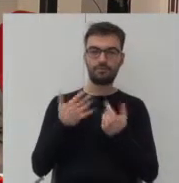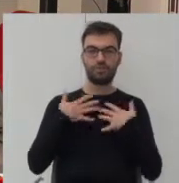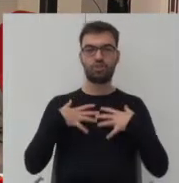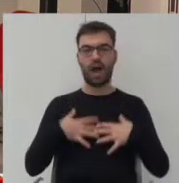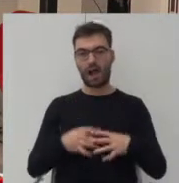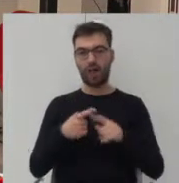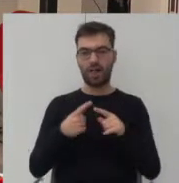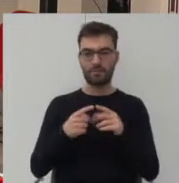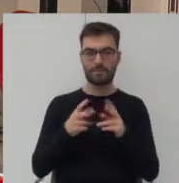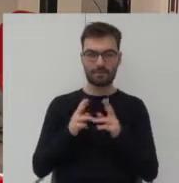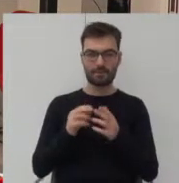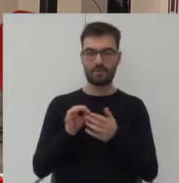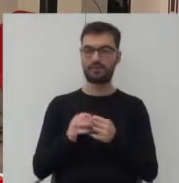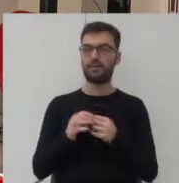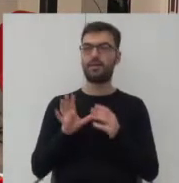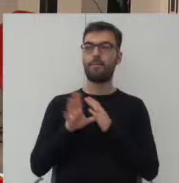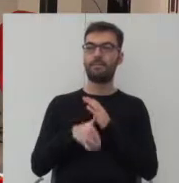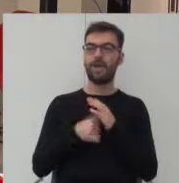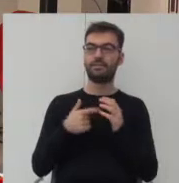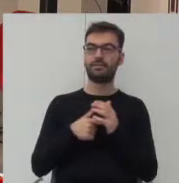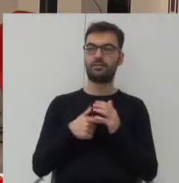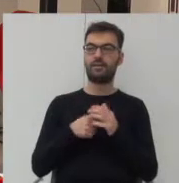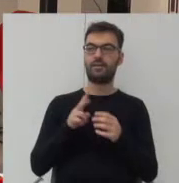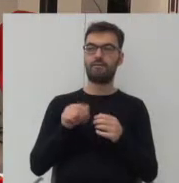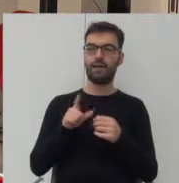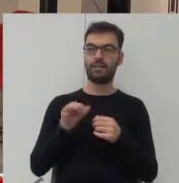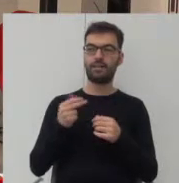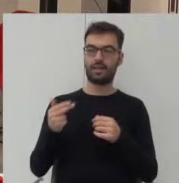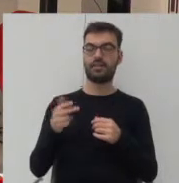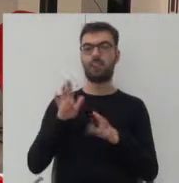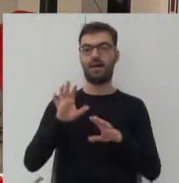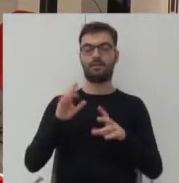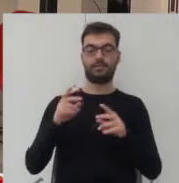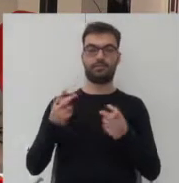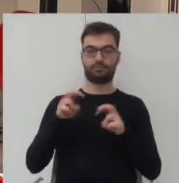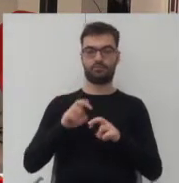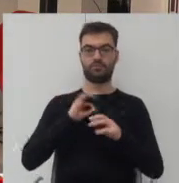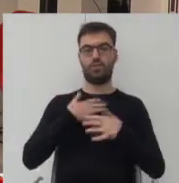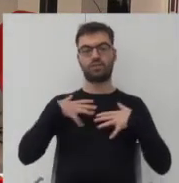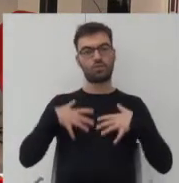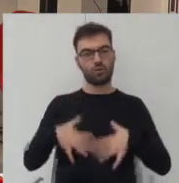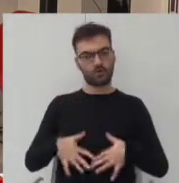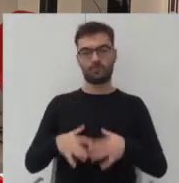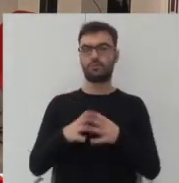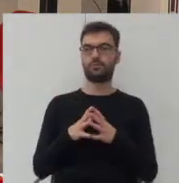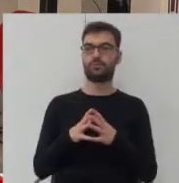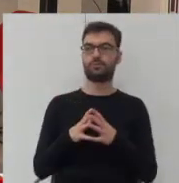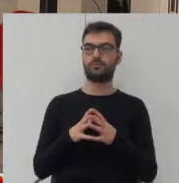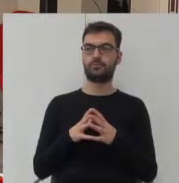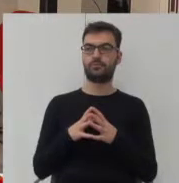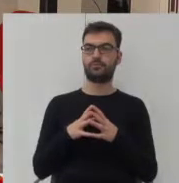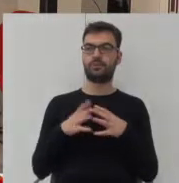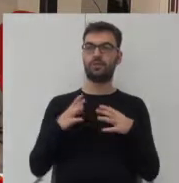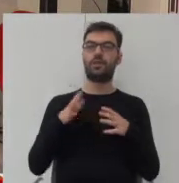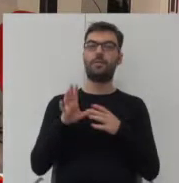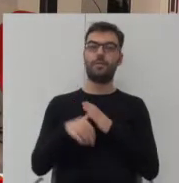jakby... Co więcej, to miasteczko walizem zyskało tą swoją tożsamość i jakby samo miasto było zadowolone